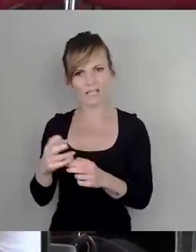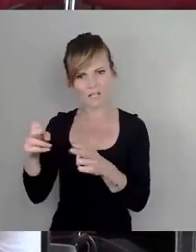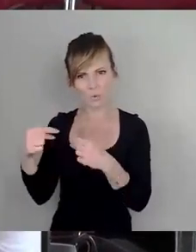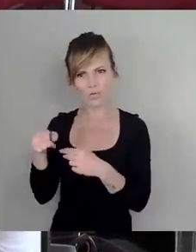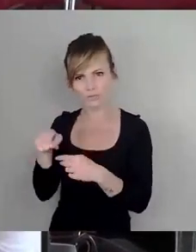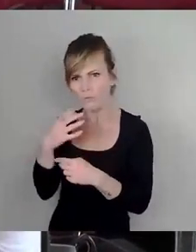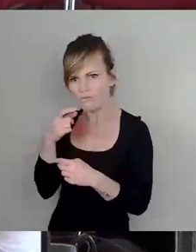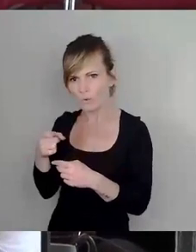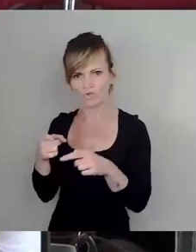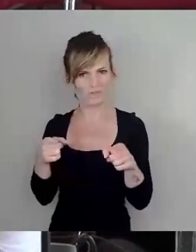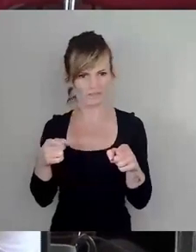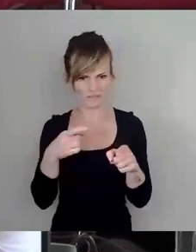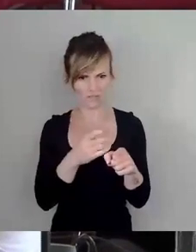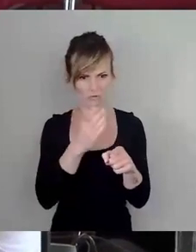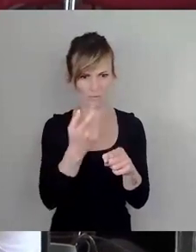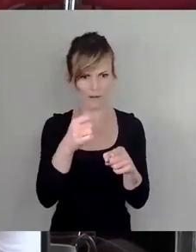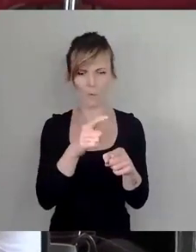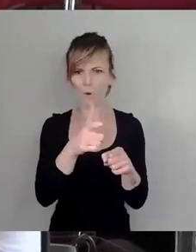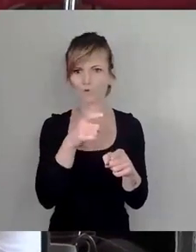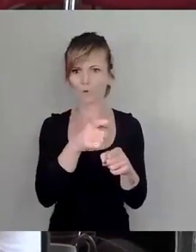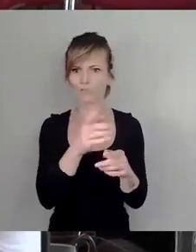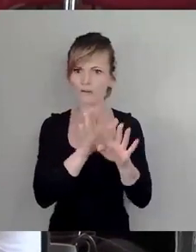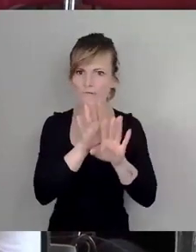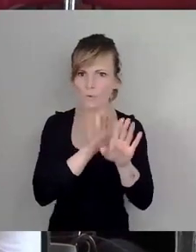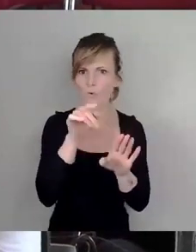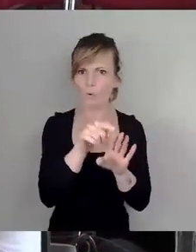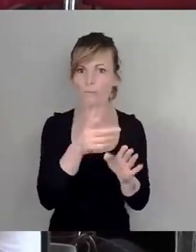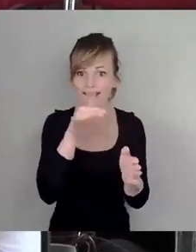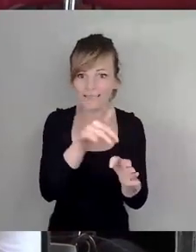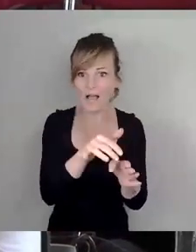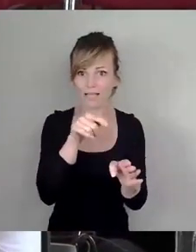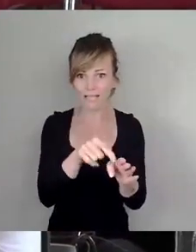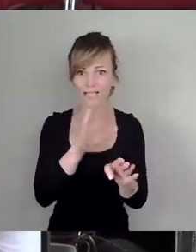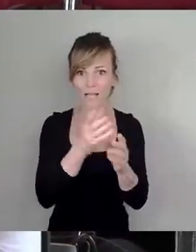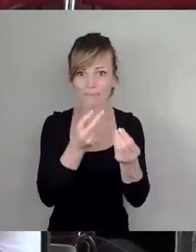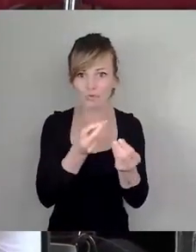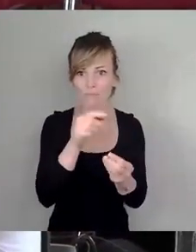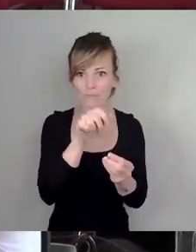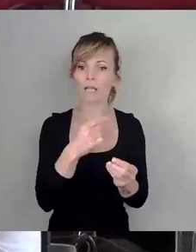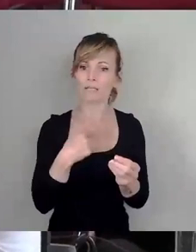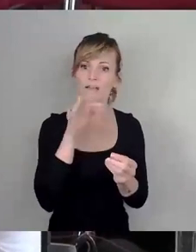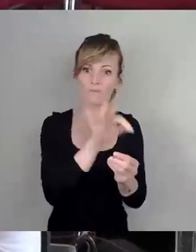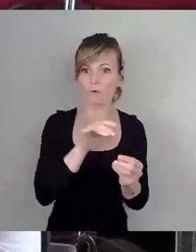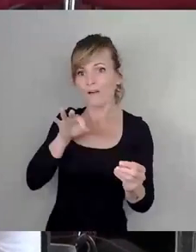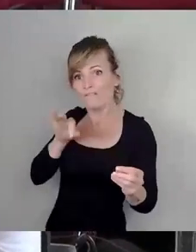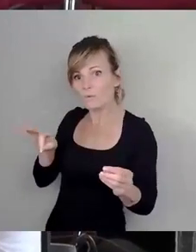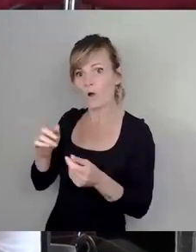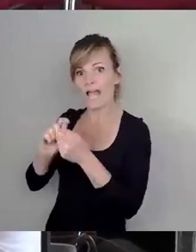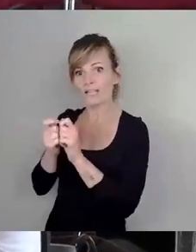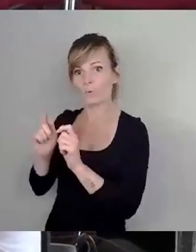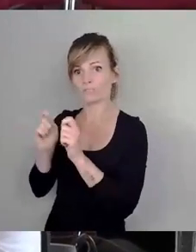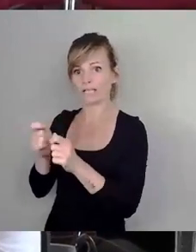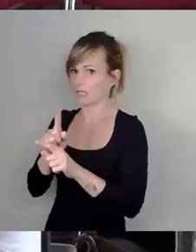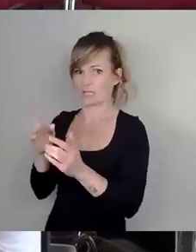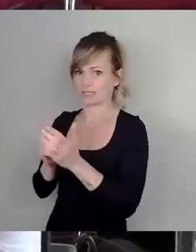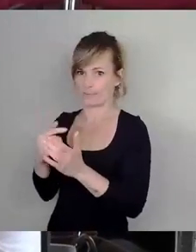wenn das Bauausschussvotum zur Abstimmung steht, sind wir dabei. Beim SPD-Änderungsantrag sind wir nicht